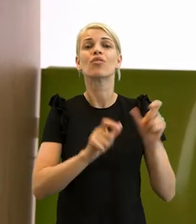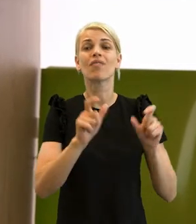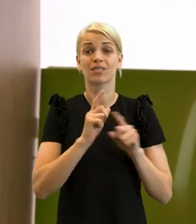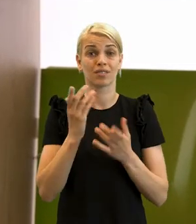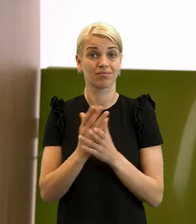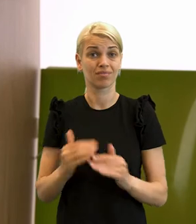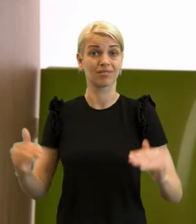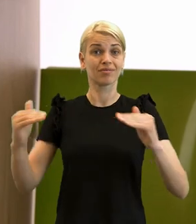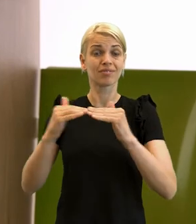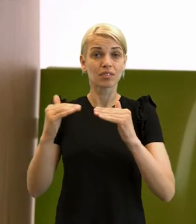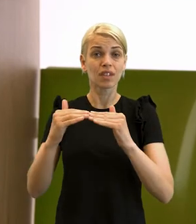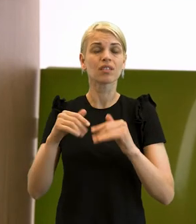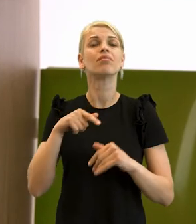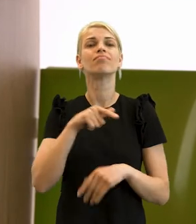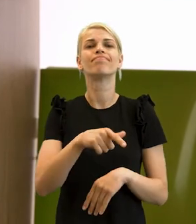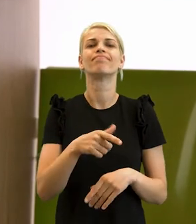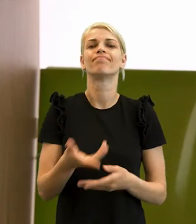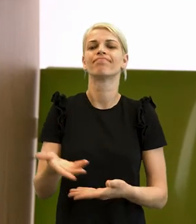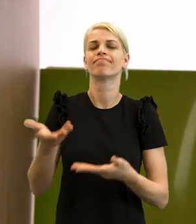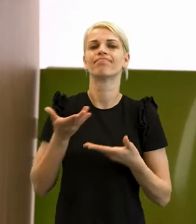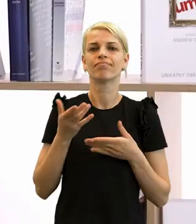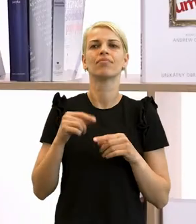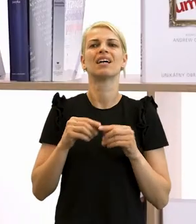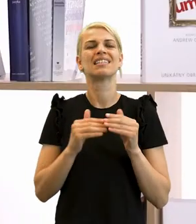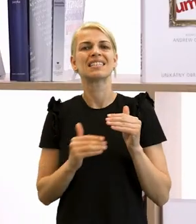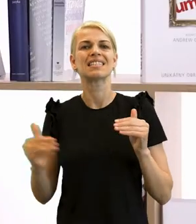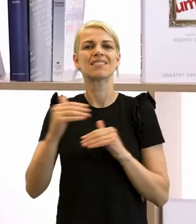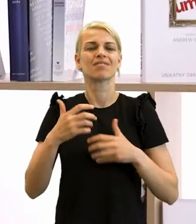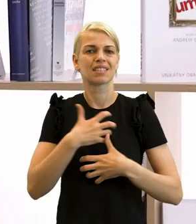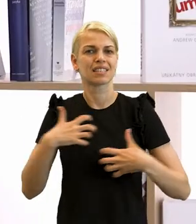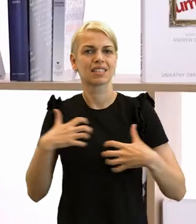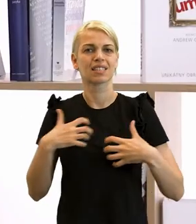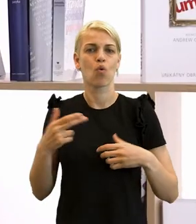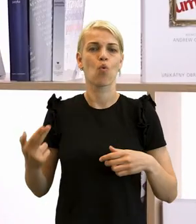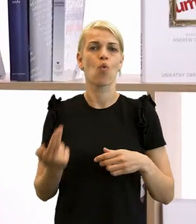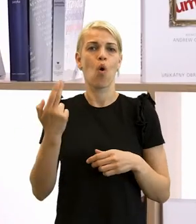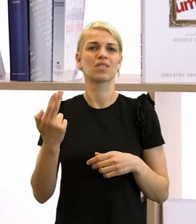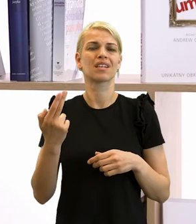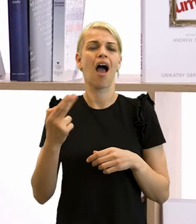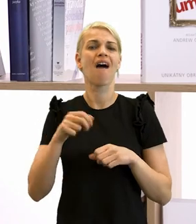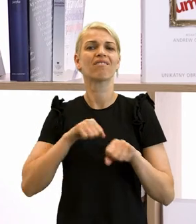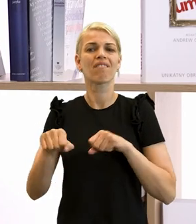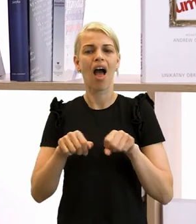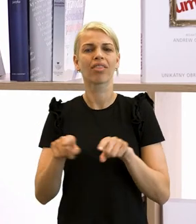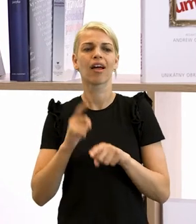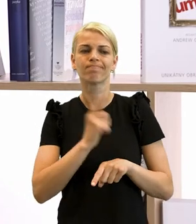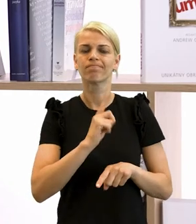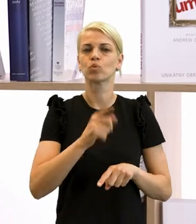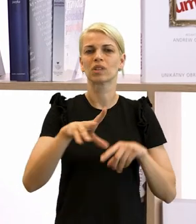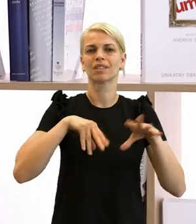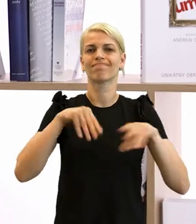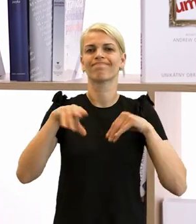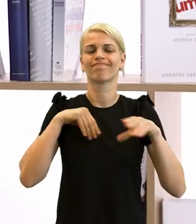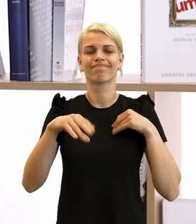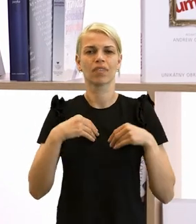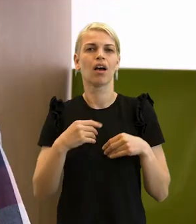Rakúska a Uhorska znamenalo predovšetkým zvýšenie snách uhorskej vlády o pomaďarčovanie Slovákov, ale aj iných národov,